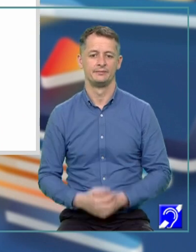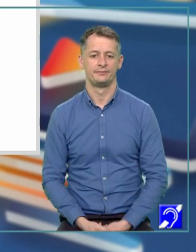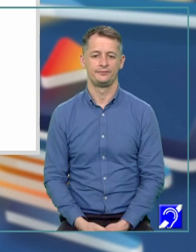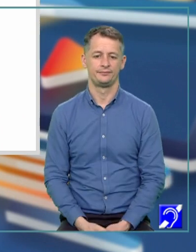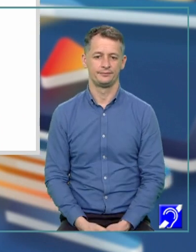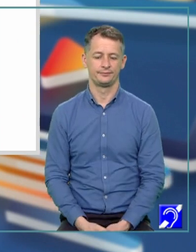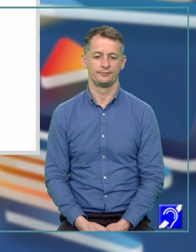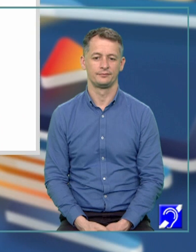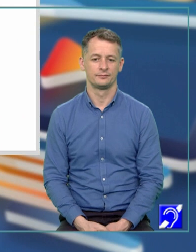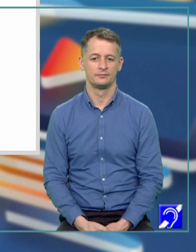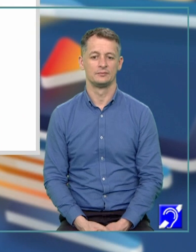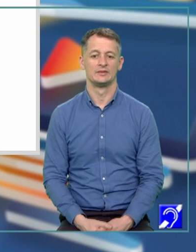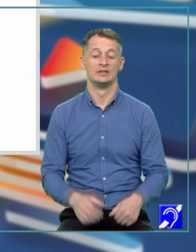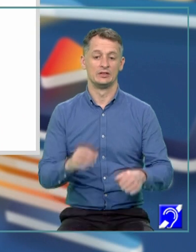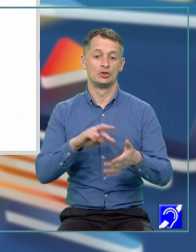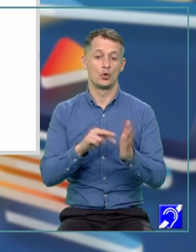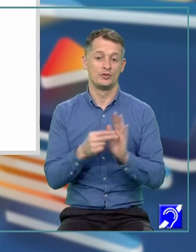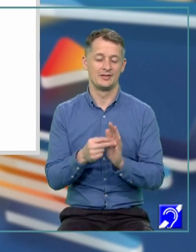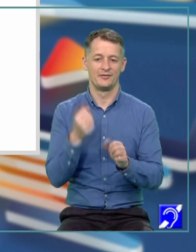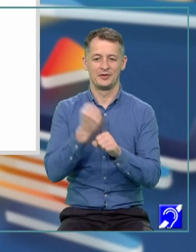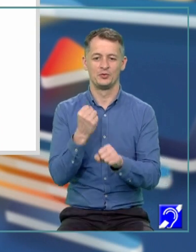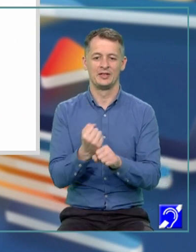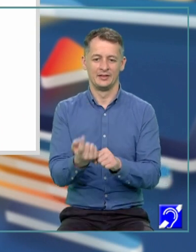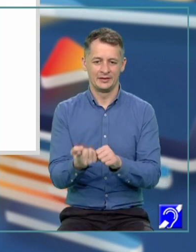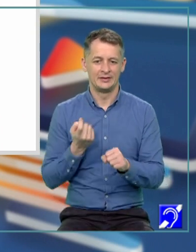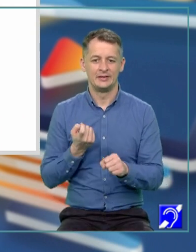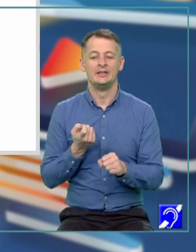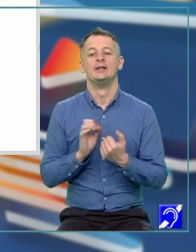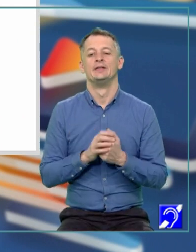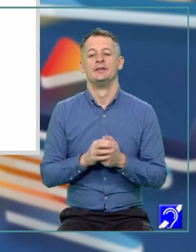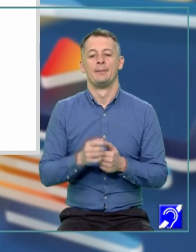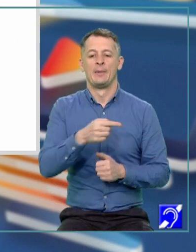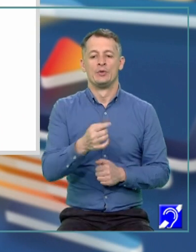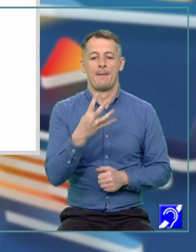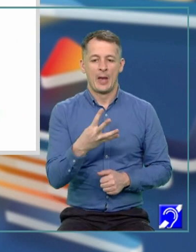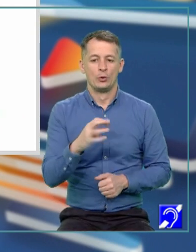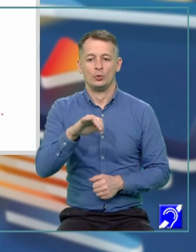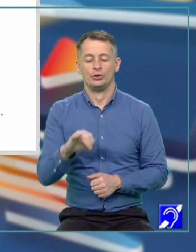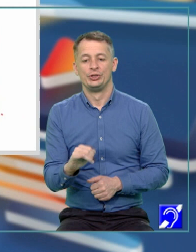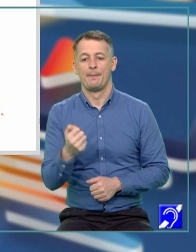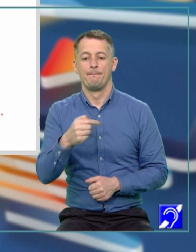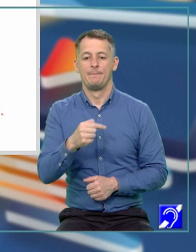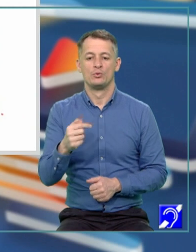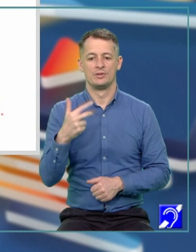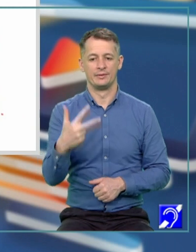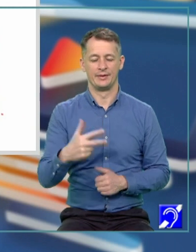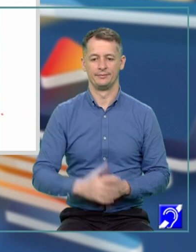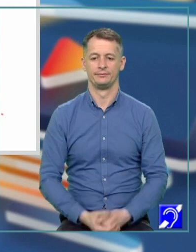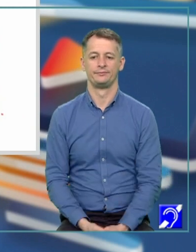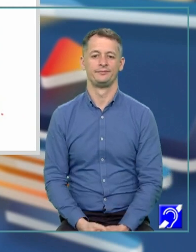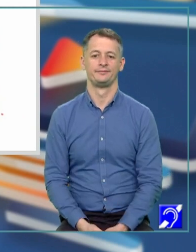Mulțimea soluțiilor este formată din elementele minus 4, minus 3.